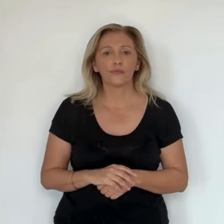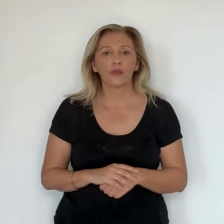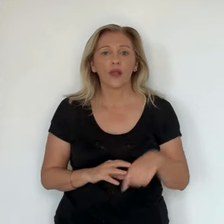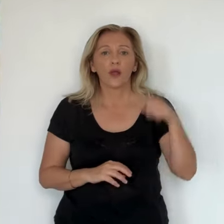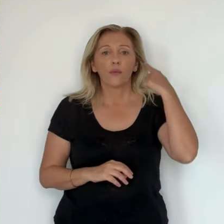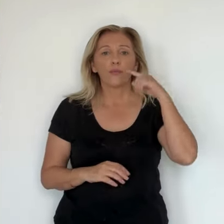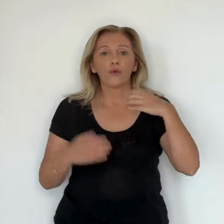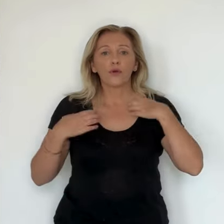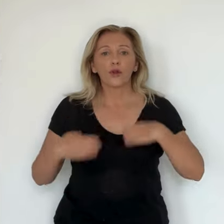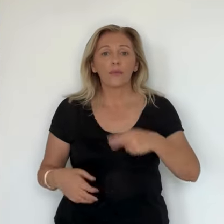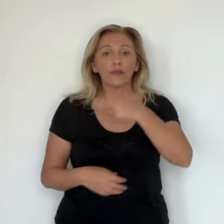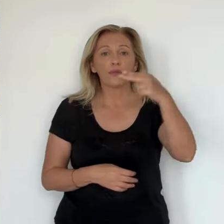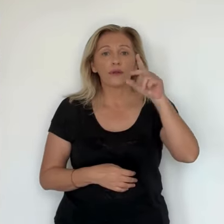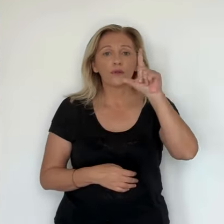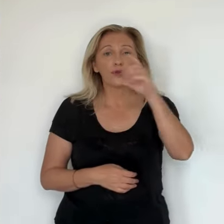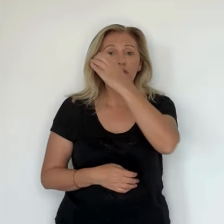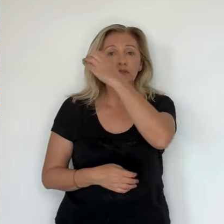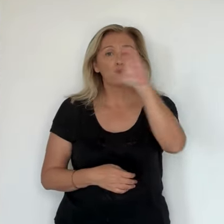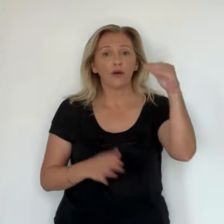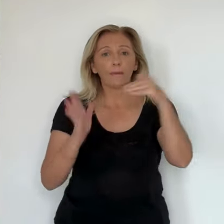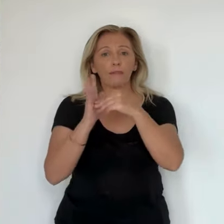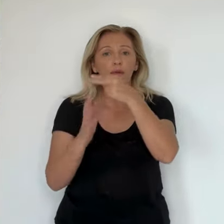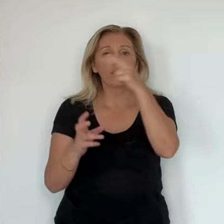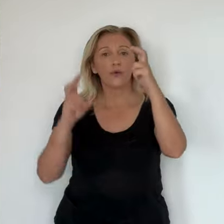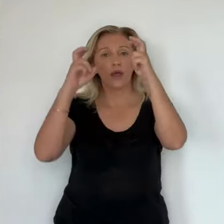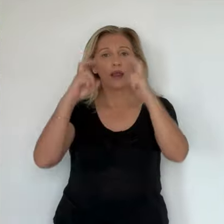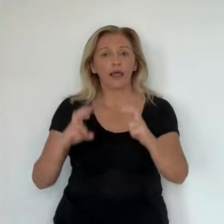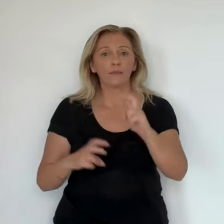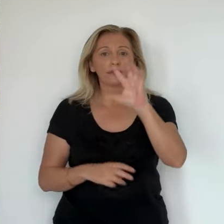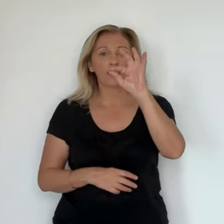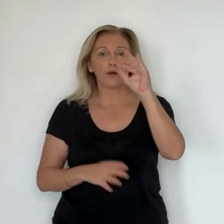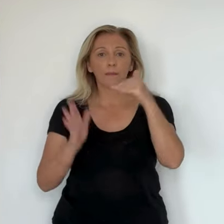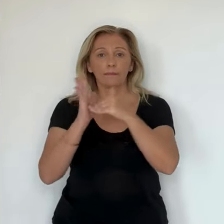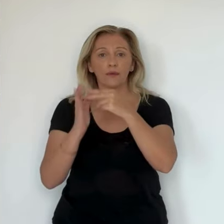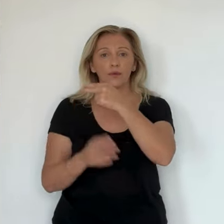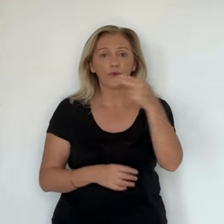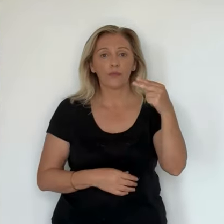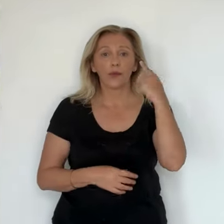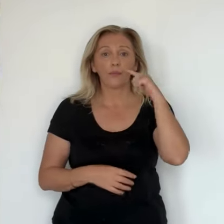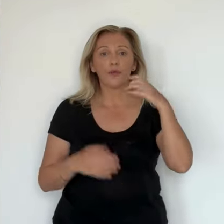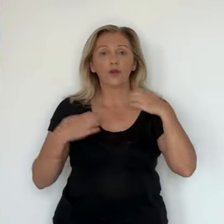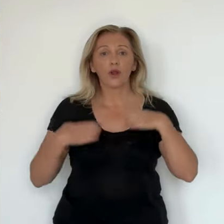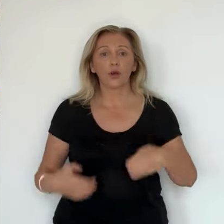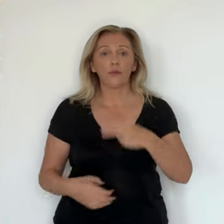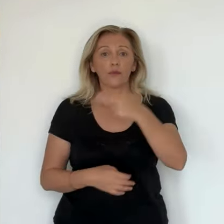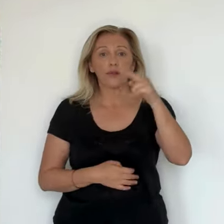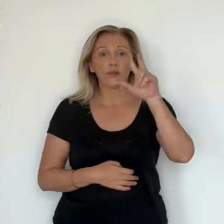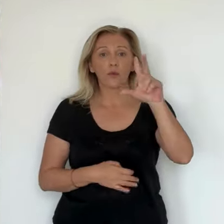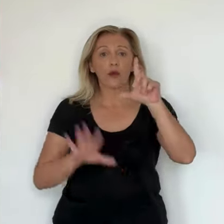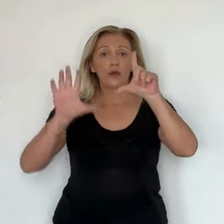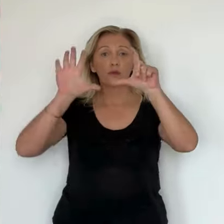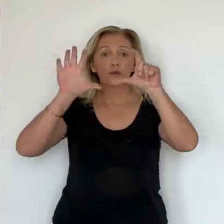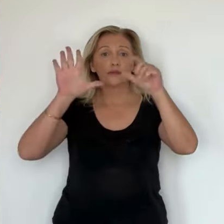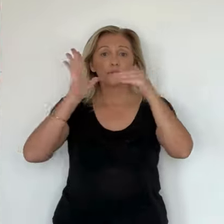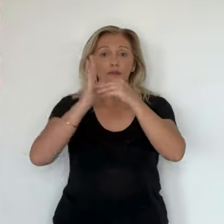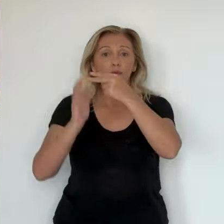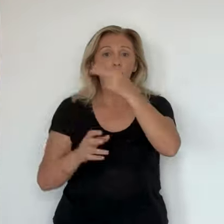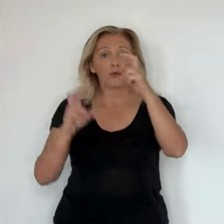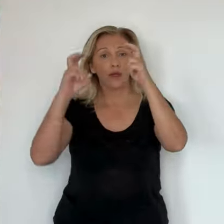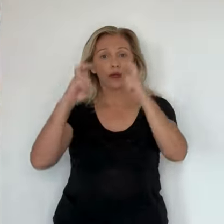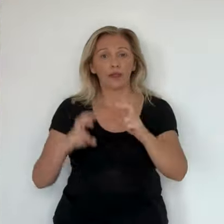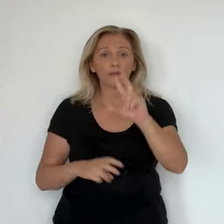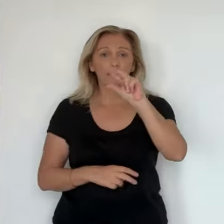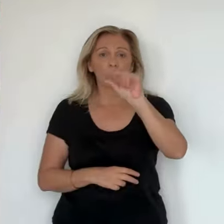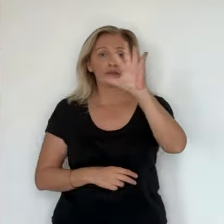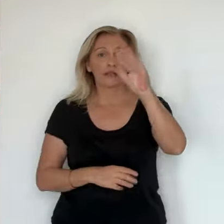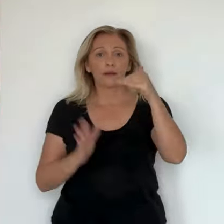000 euros à 50 000 pour les clubs de National 2 et de 70 000 à 35 000 euros pour les formations de National 3. La problématique a été